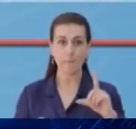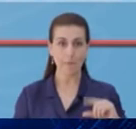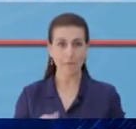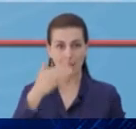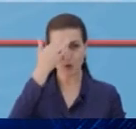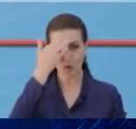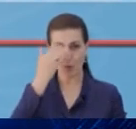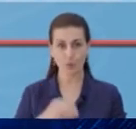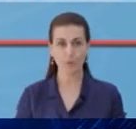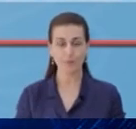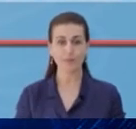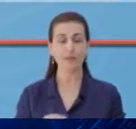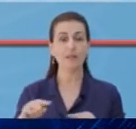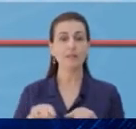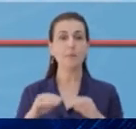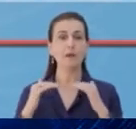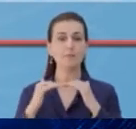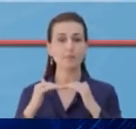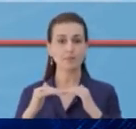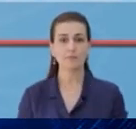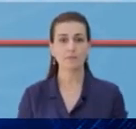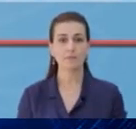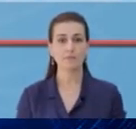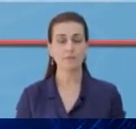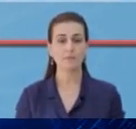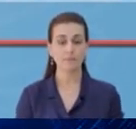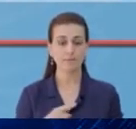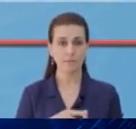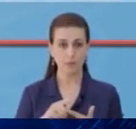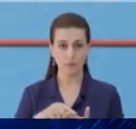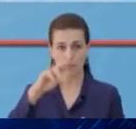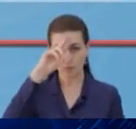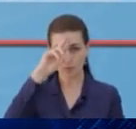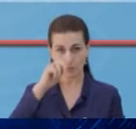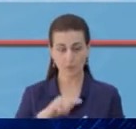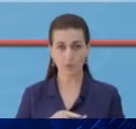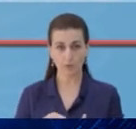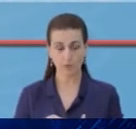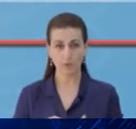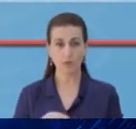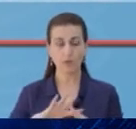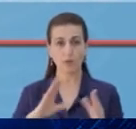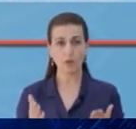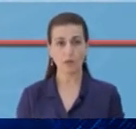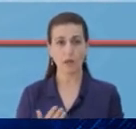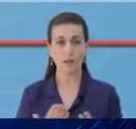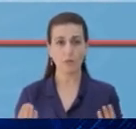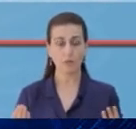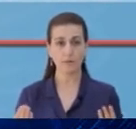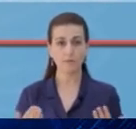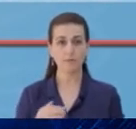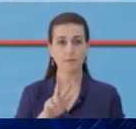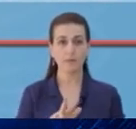janë aktiv. Kjo tendenzë vazhdojnë të jetë e qëndrushme. Në të dy spitalet, COVID-1 dhe COVID-2, aktualisht marin shërbim